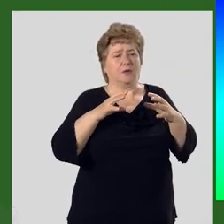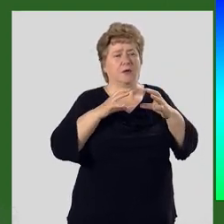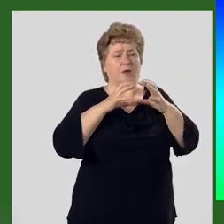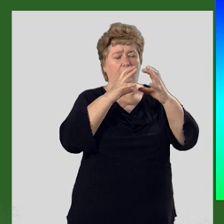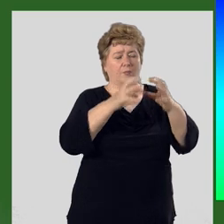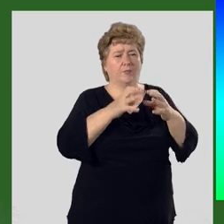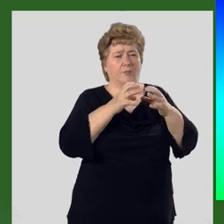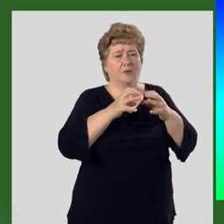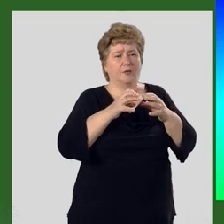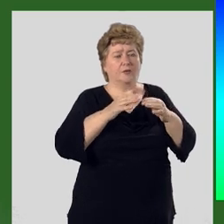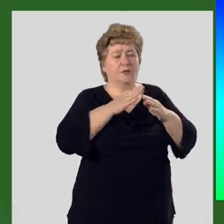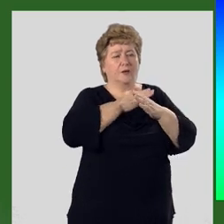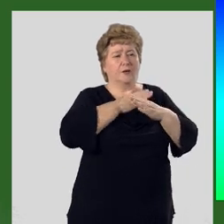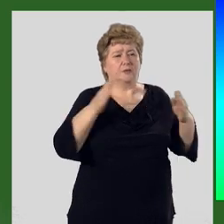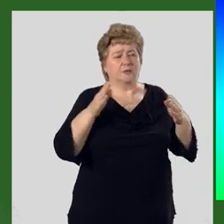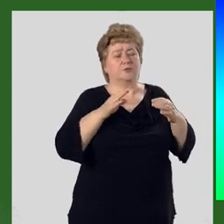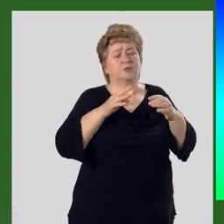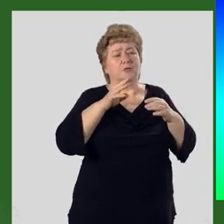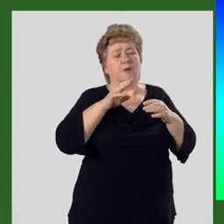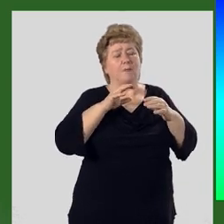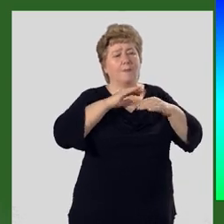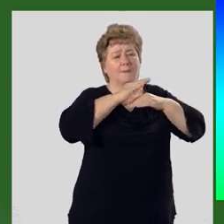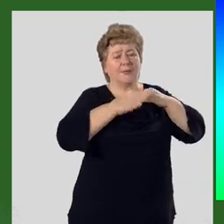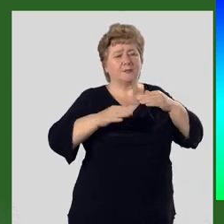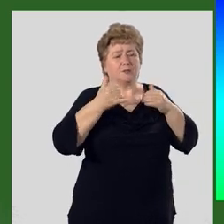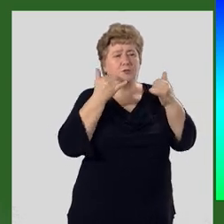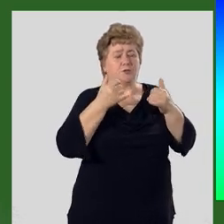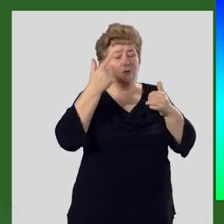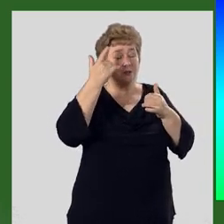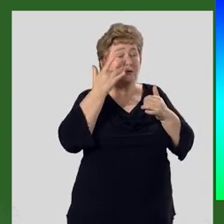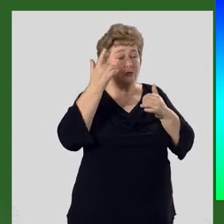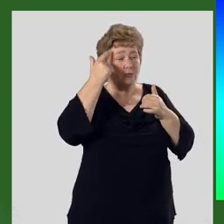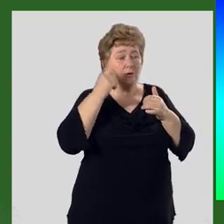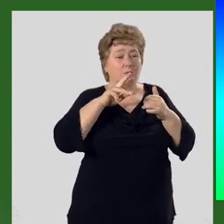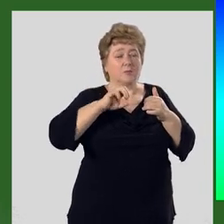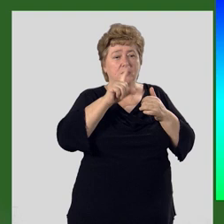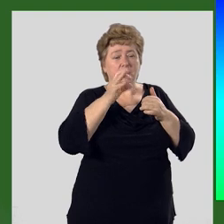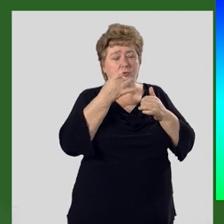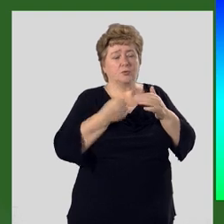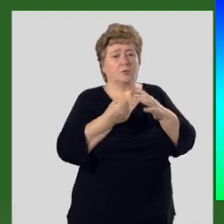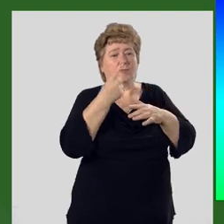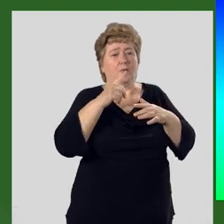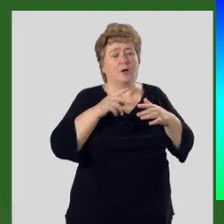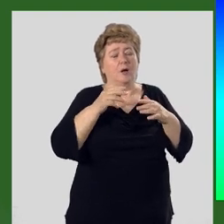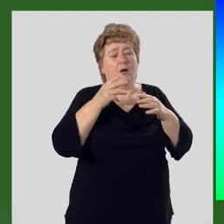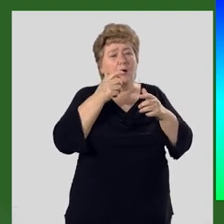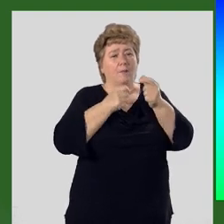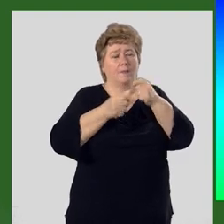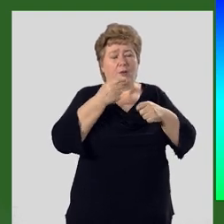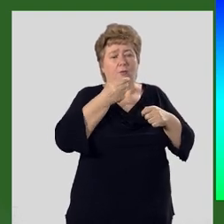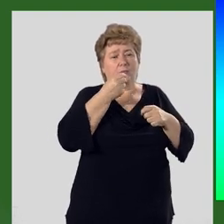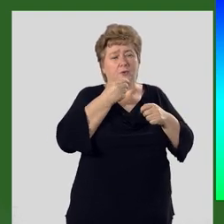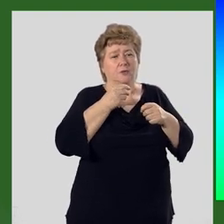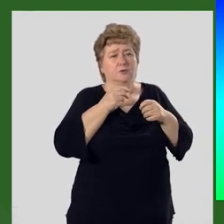части, а затем раскололся на материки, которые мы знаем сейчас. В мезозой появились млекопитающие.